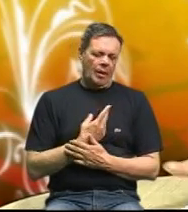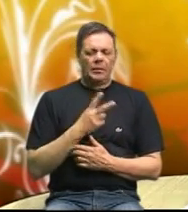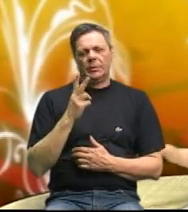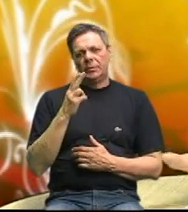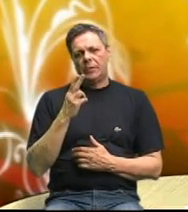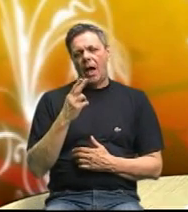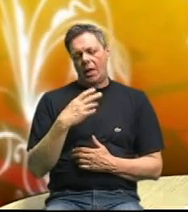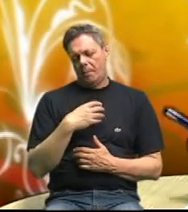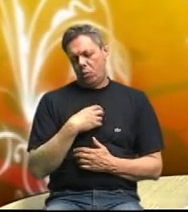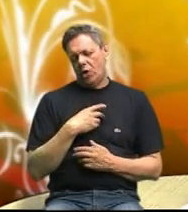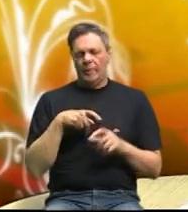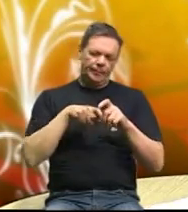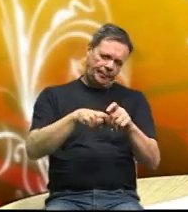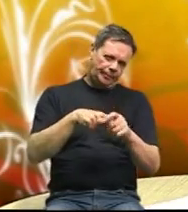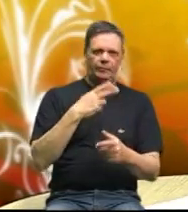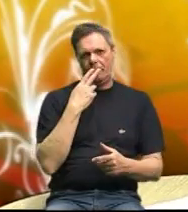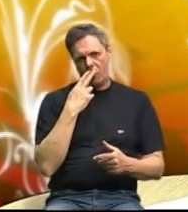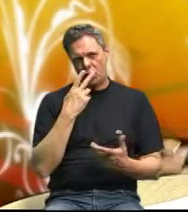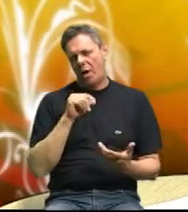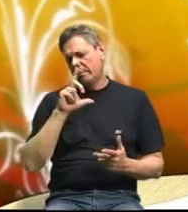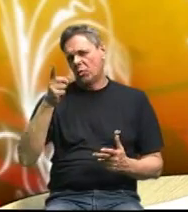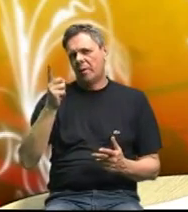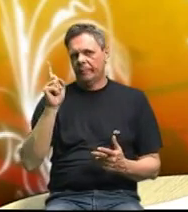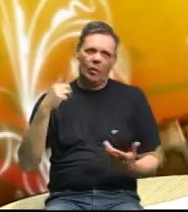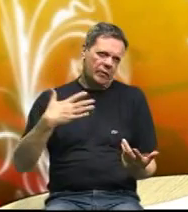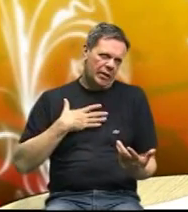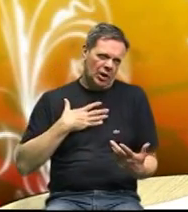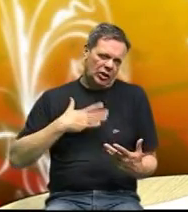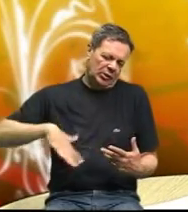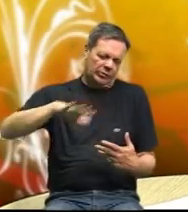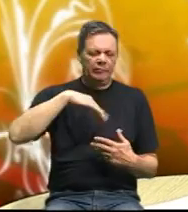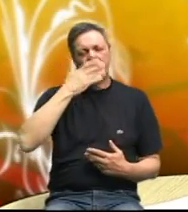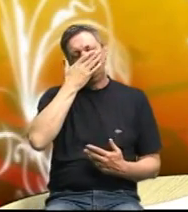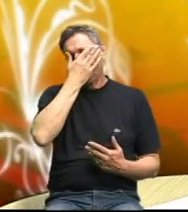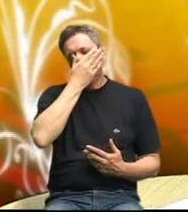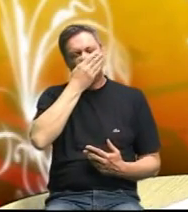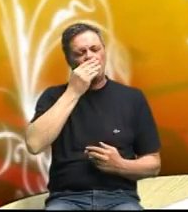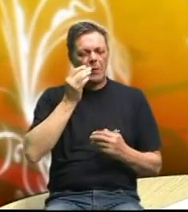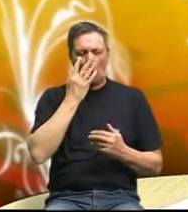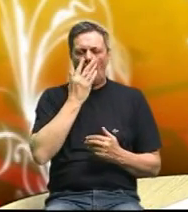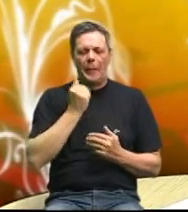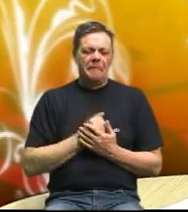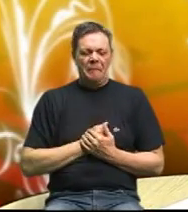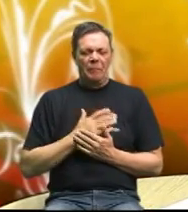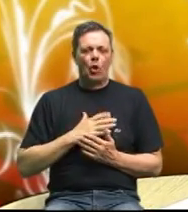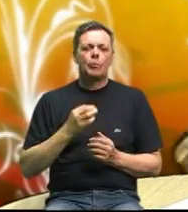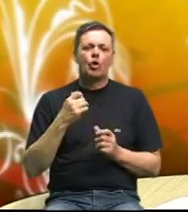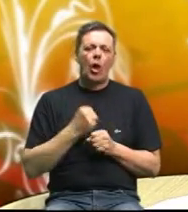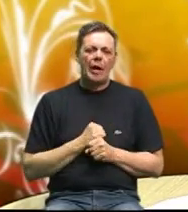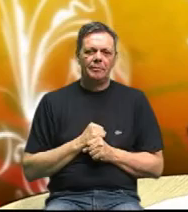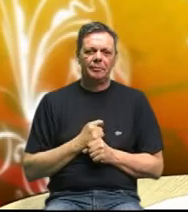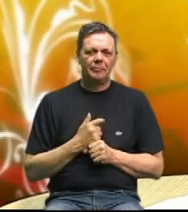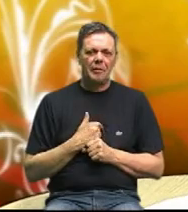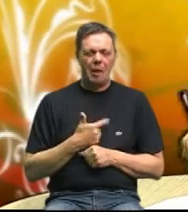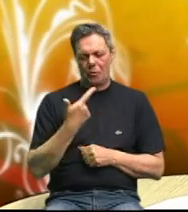pluća povezan sa pušenjem ili nekim drugim otrovima iz naše okolice je li tako da gospodin Olga mi